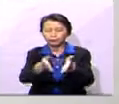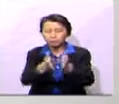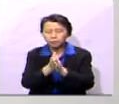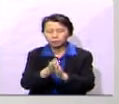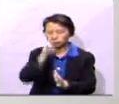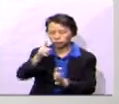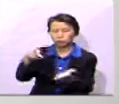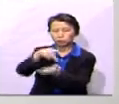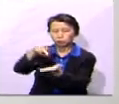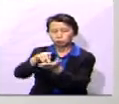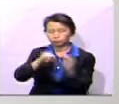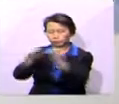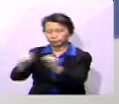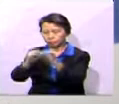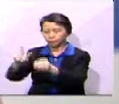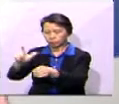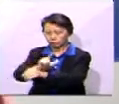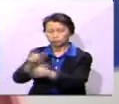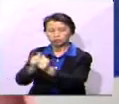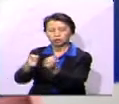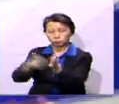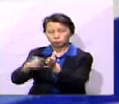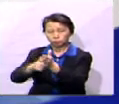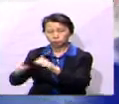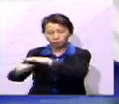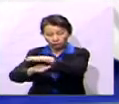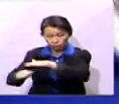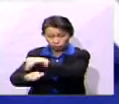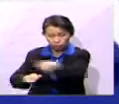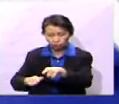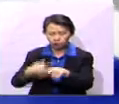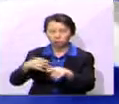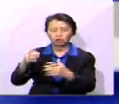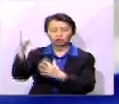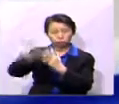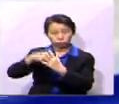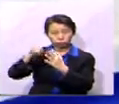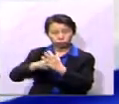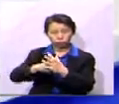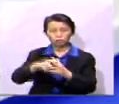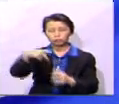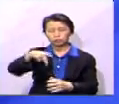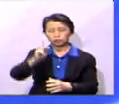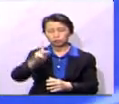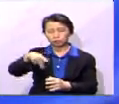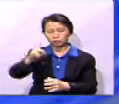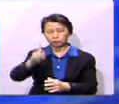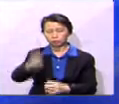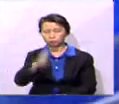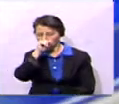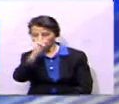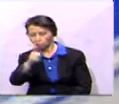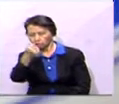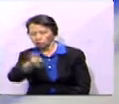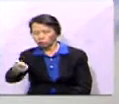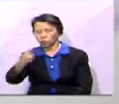memastikan pusat-pusat pemindahan dilengkapi dengan keperluan asas selain poskawalan tempat kejadian PKTK, hendak memastikan